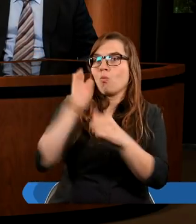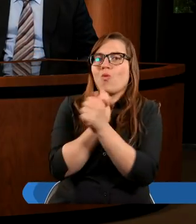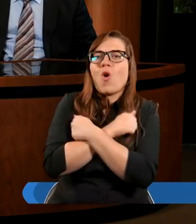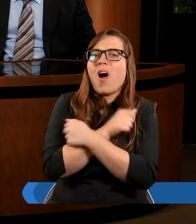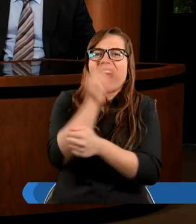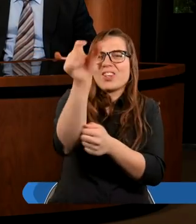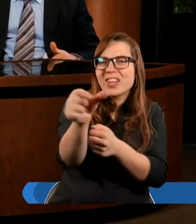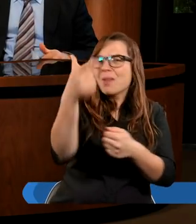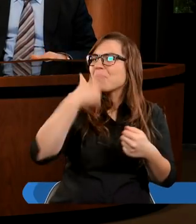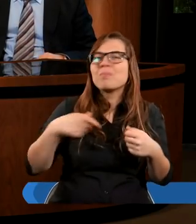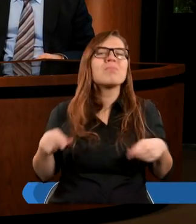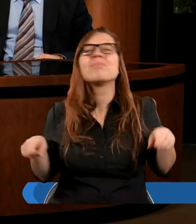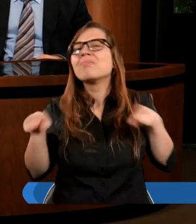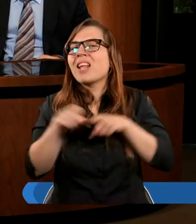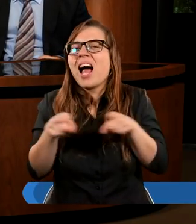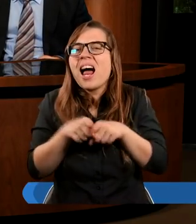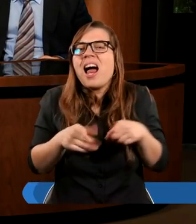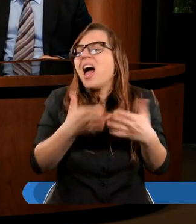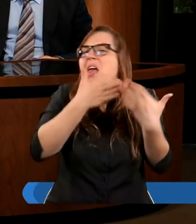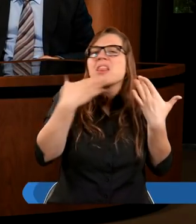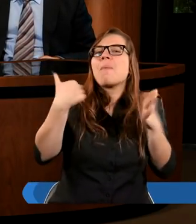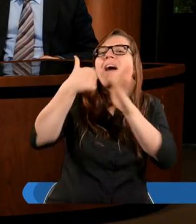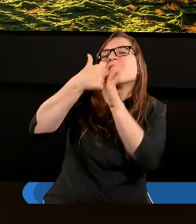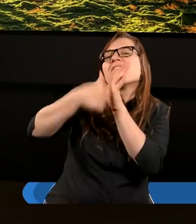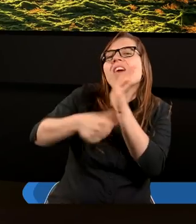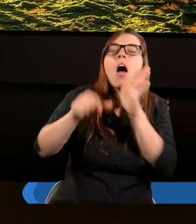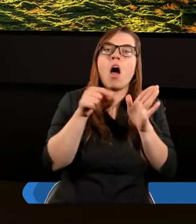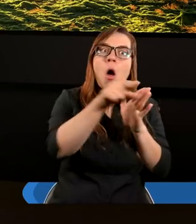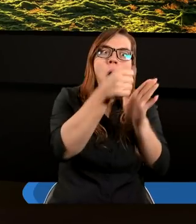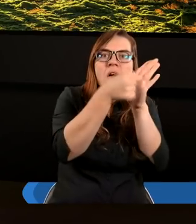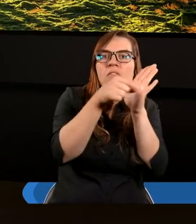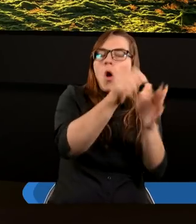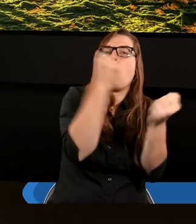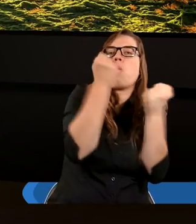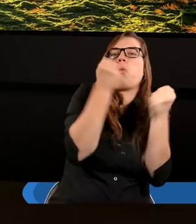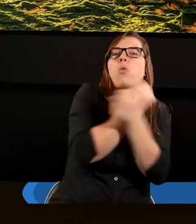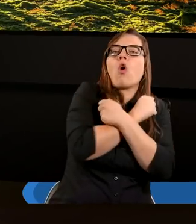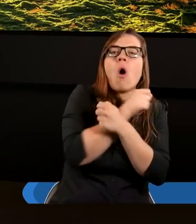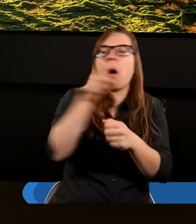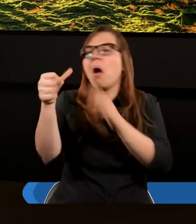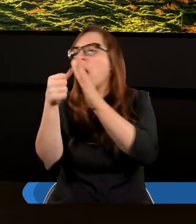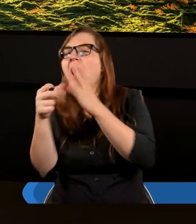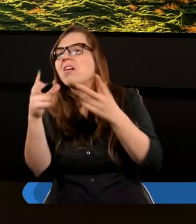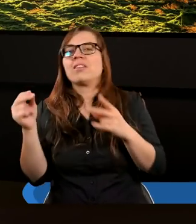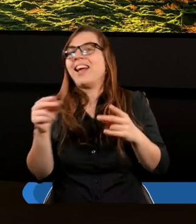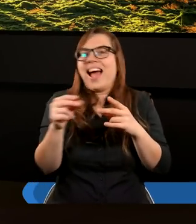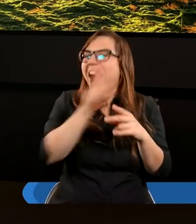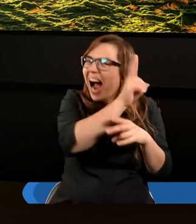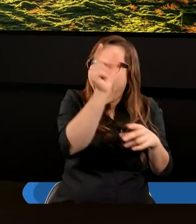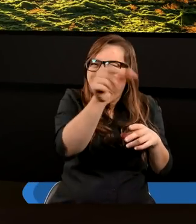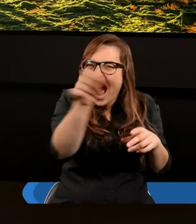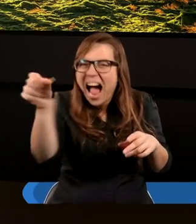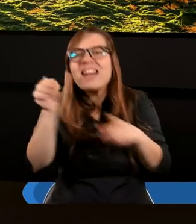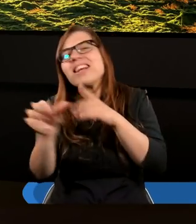prawda? Żaden z nas, nikt z nas nie jest szczególny. Można by powiedzieć, że każdy z nas jest szczególny dla Boga.